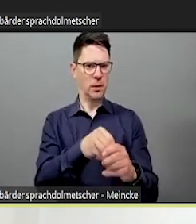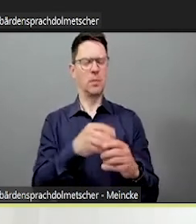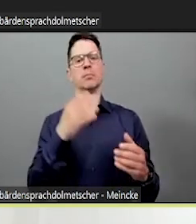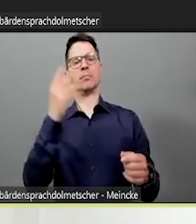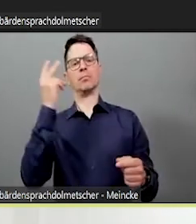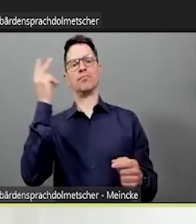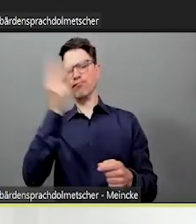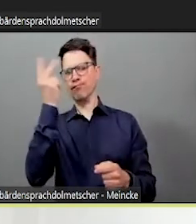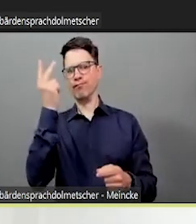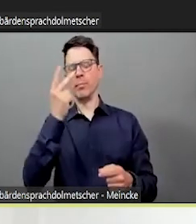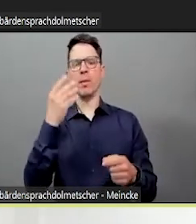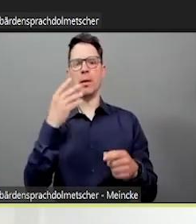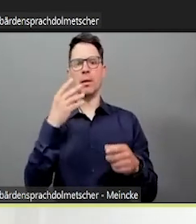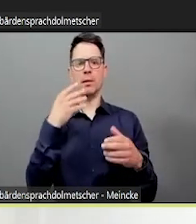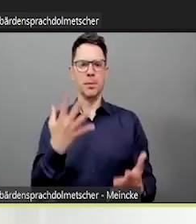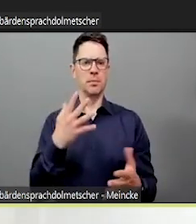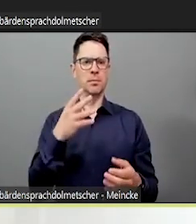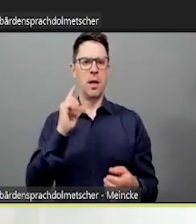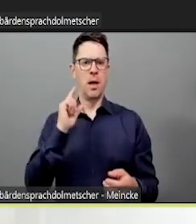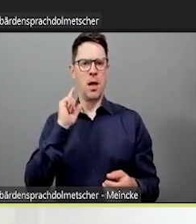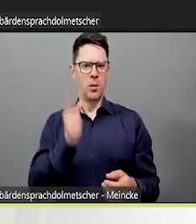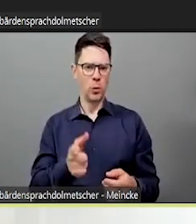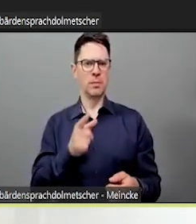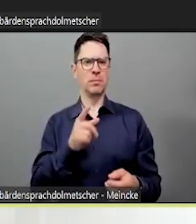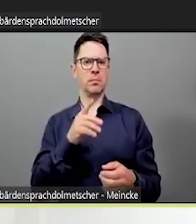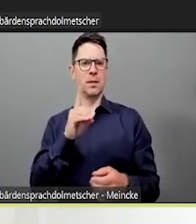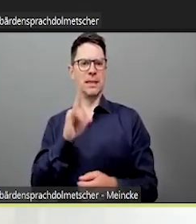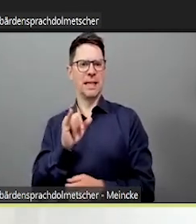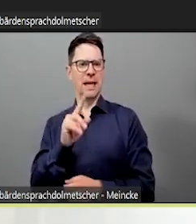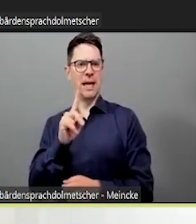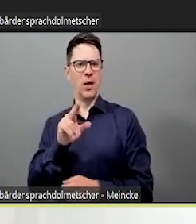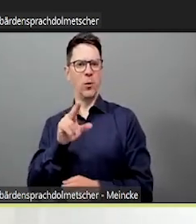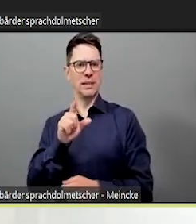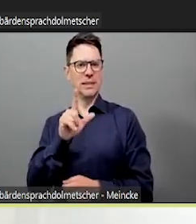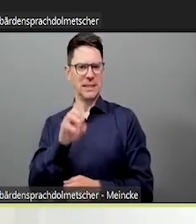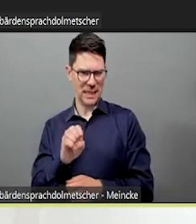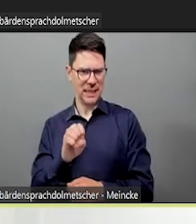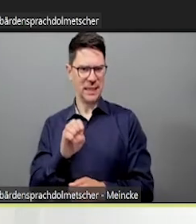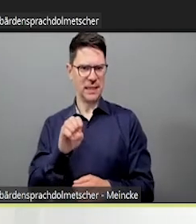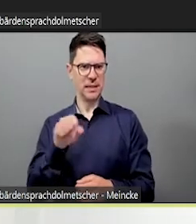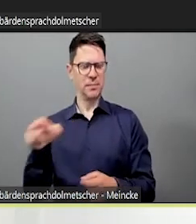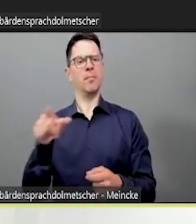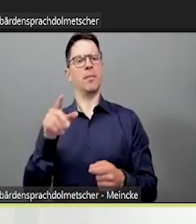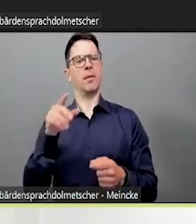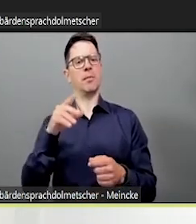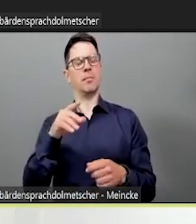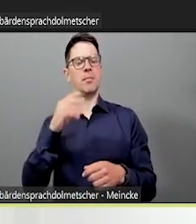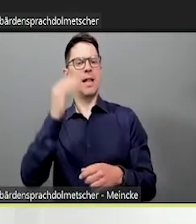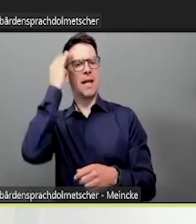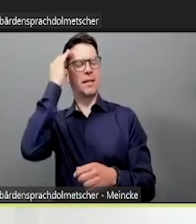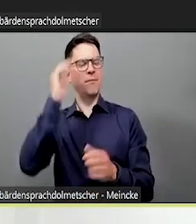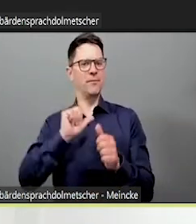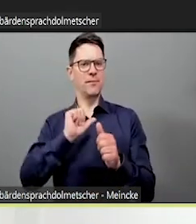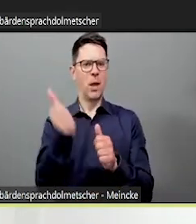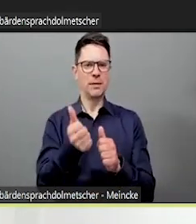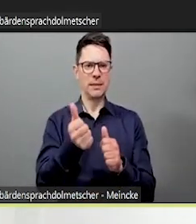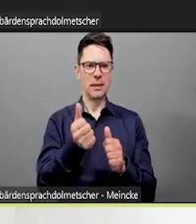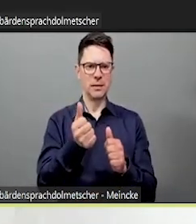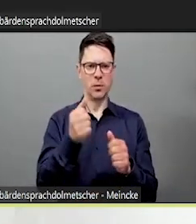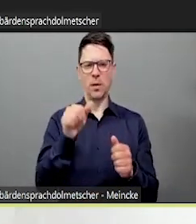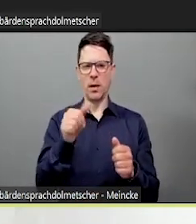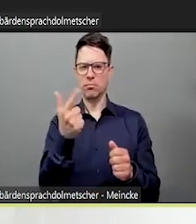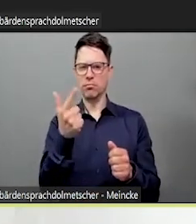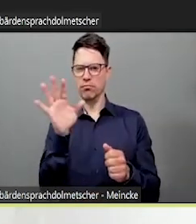das Preisgeben von bestimmten persönlichen Informationen eigentlich auch schon daran gebunden, dass ich eine gewisse Beziehungskultur habe